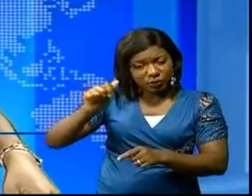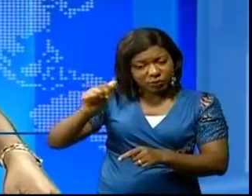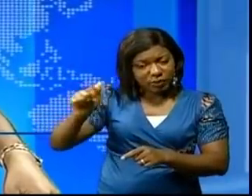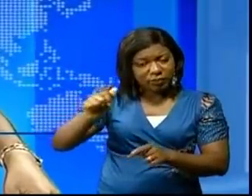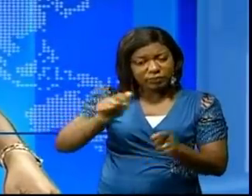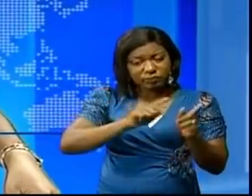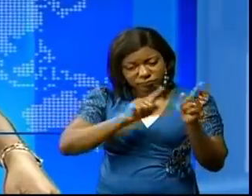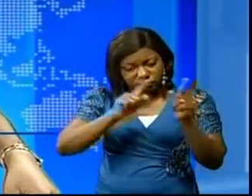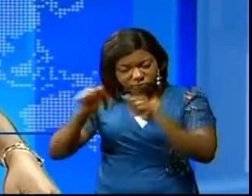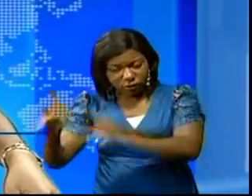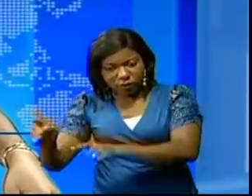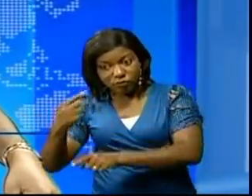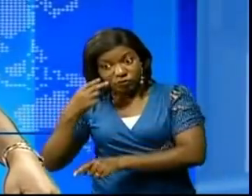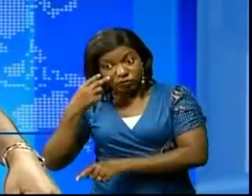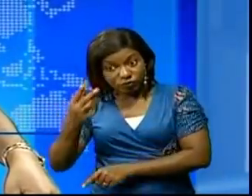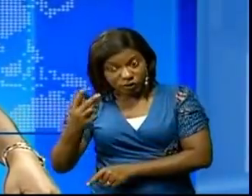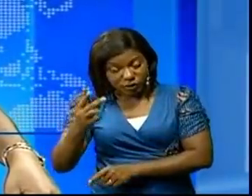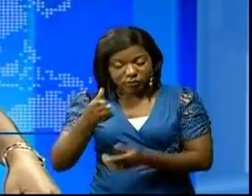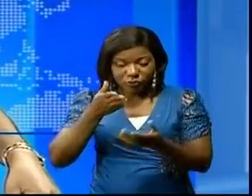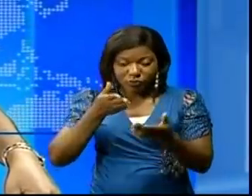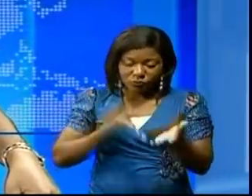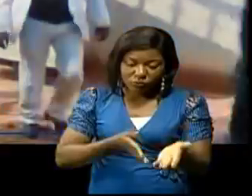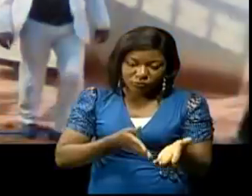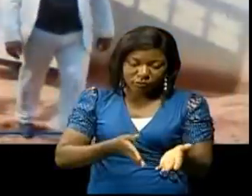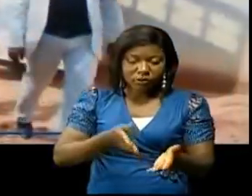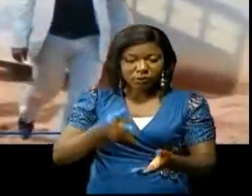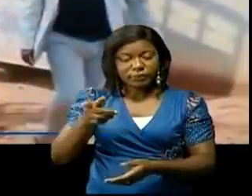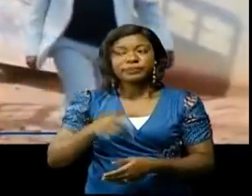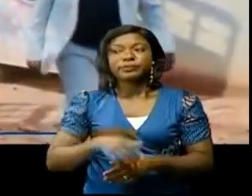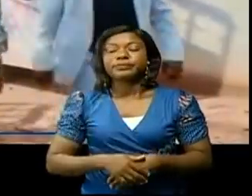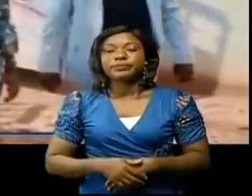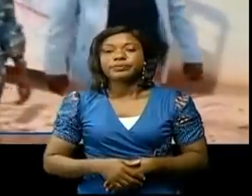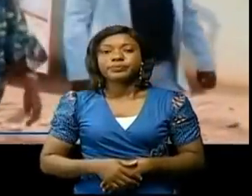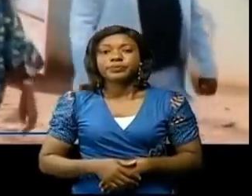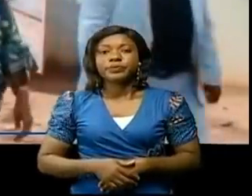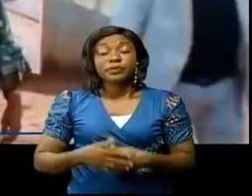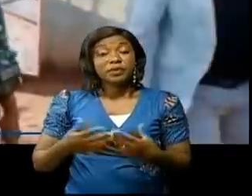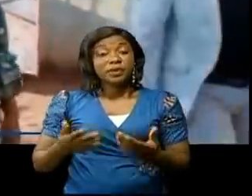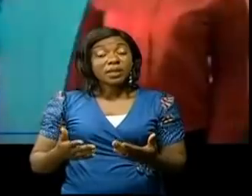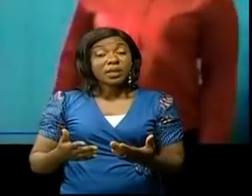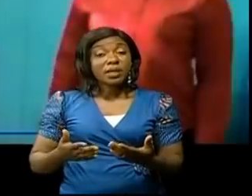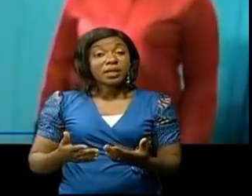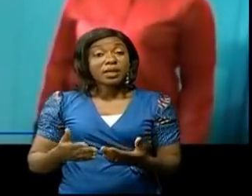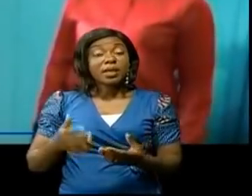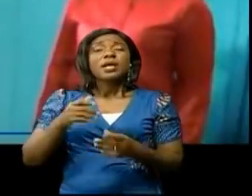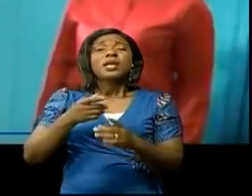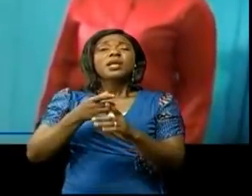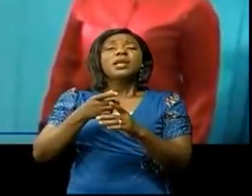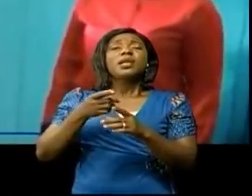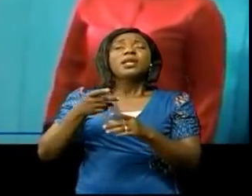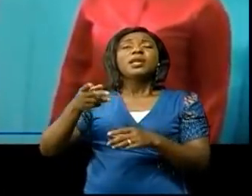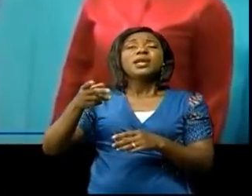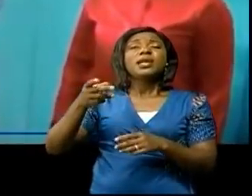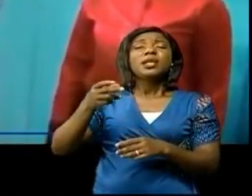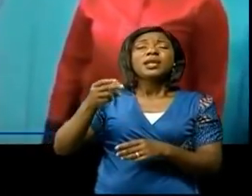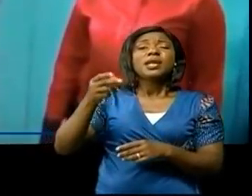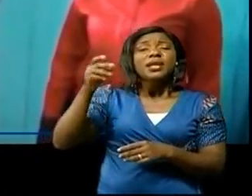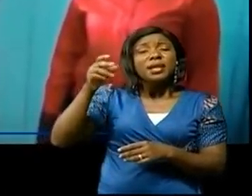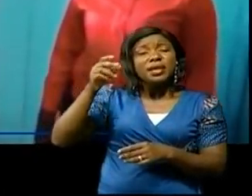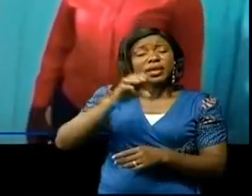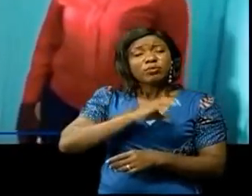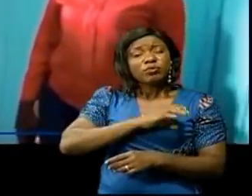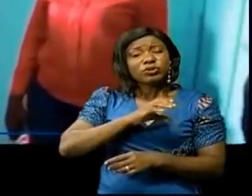ce policier pour le consoler. Les policiers armés n'ont autrement identifié en provenance de la province du Kassai central à fait